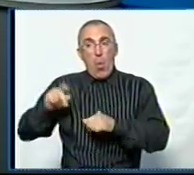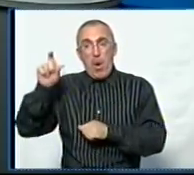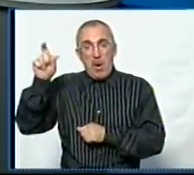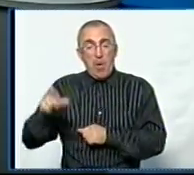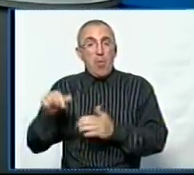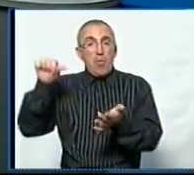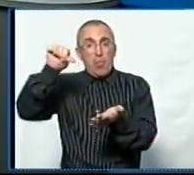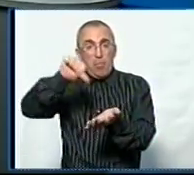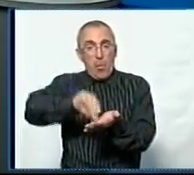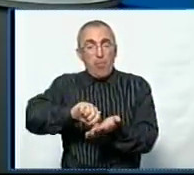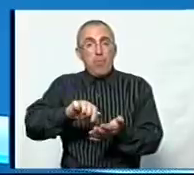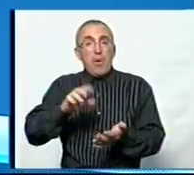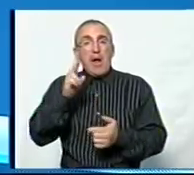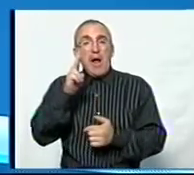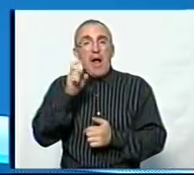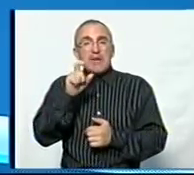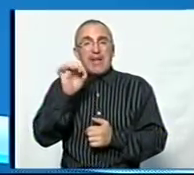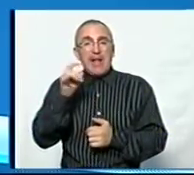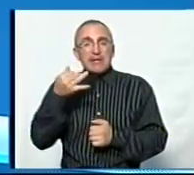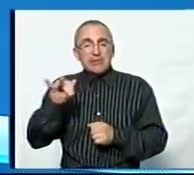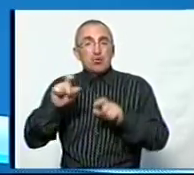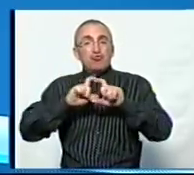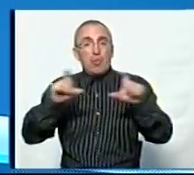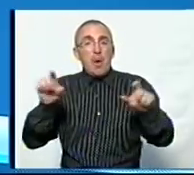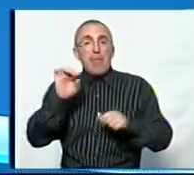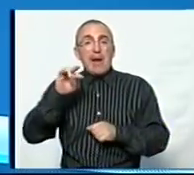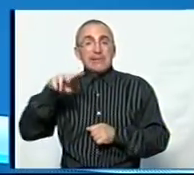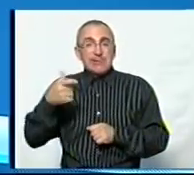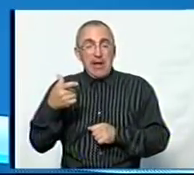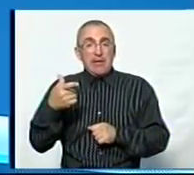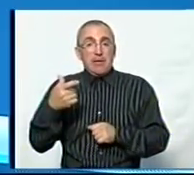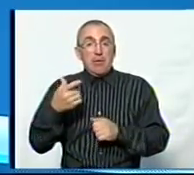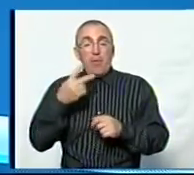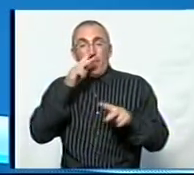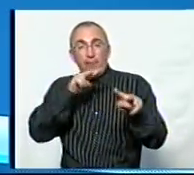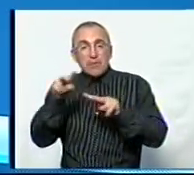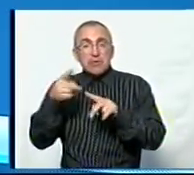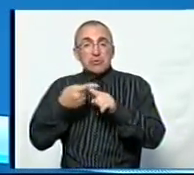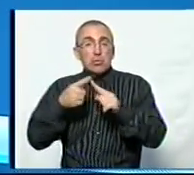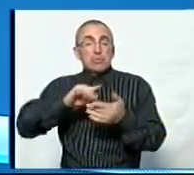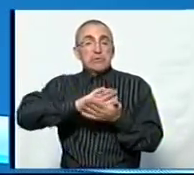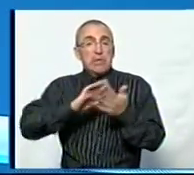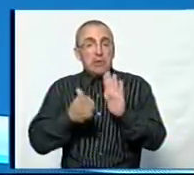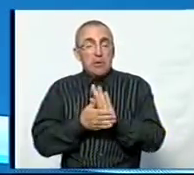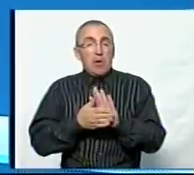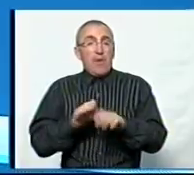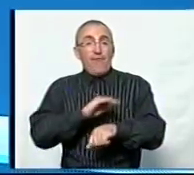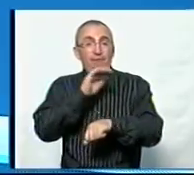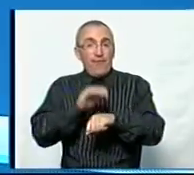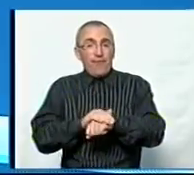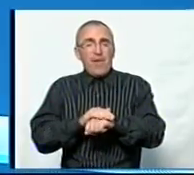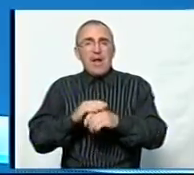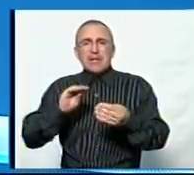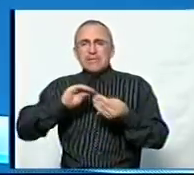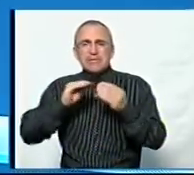у Казарнянській школі ще у березні. Ми відслідкуємо цю ситуацію. В принципі, фактично, кардинальна